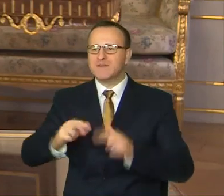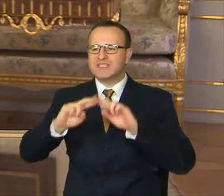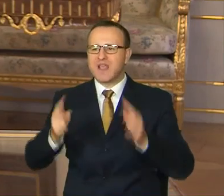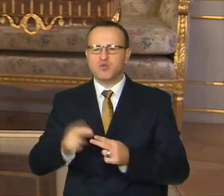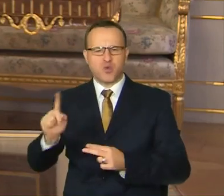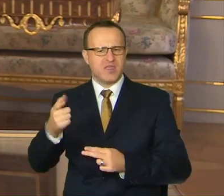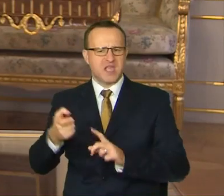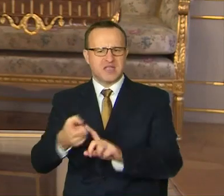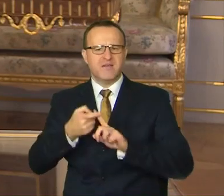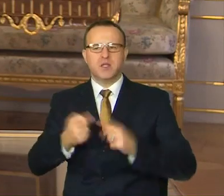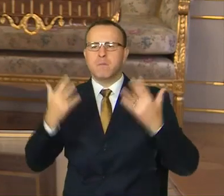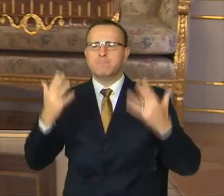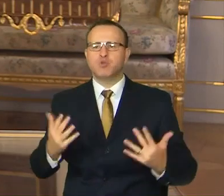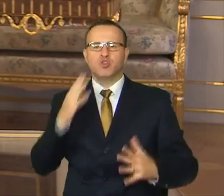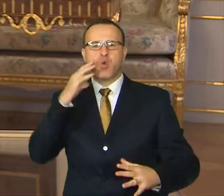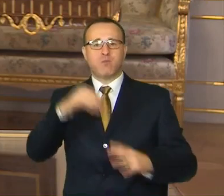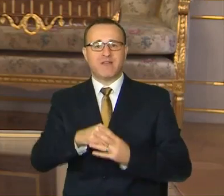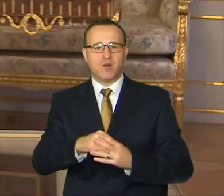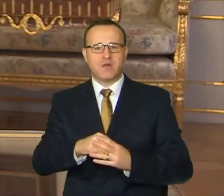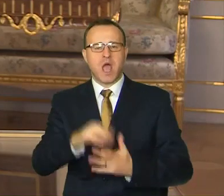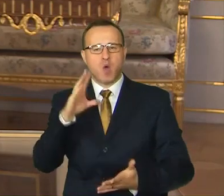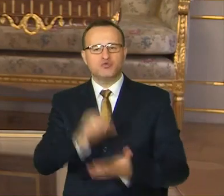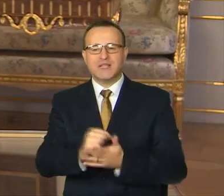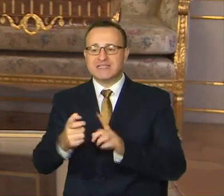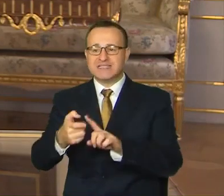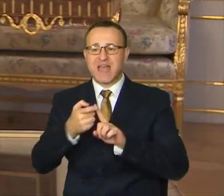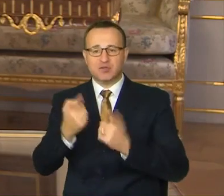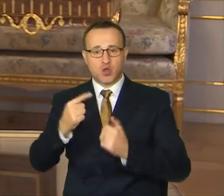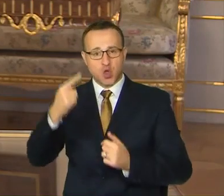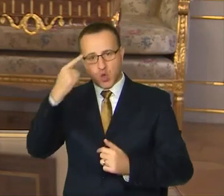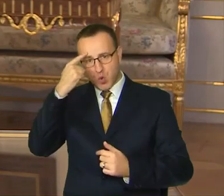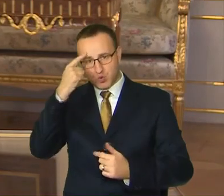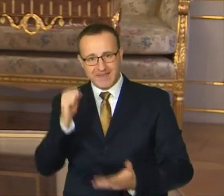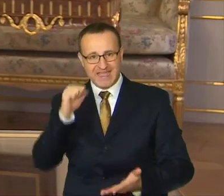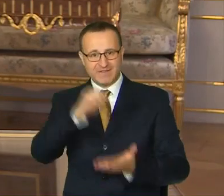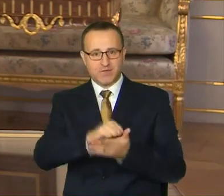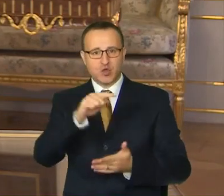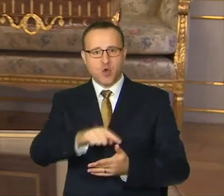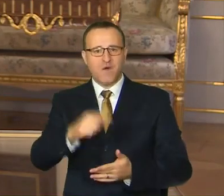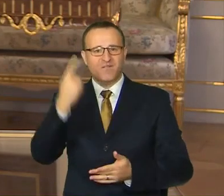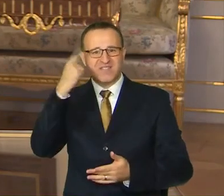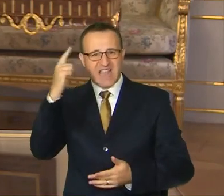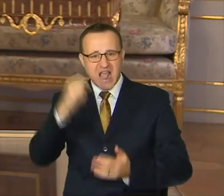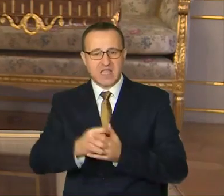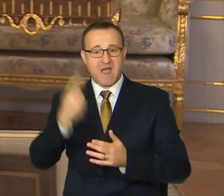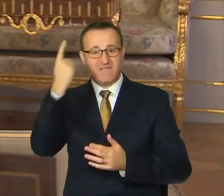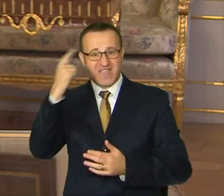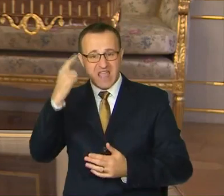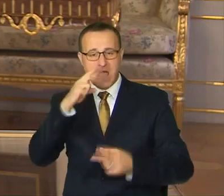počtu obyvateľov. Určite je však závislá od rozumného investovania do vzdelania, vedy a výskumu.